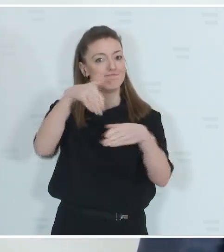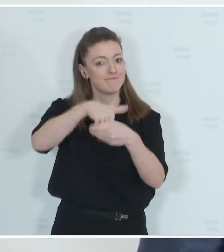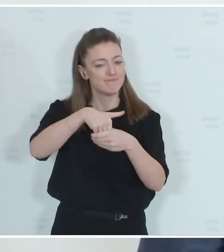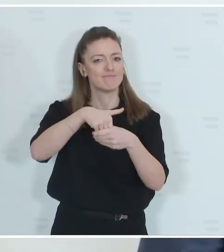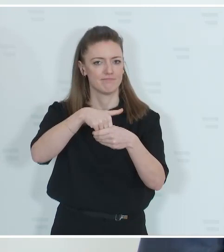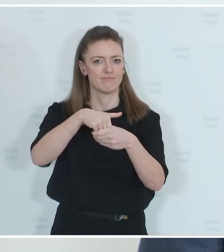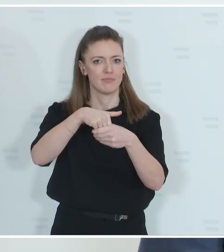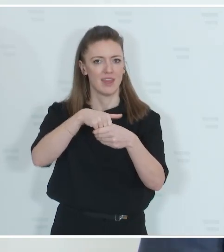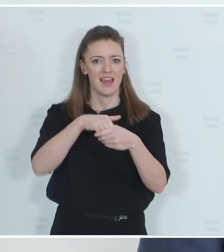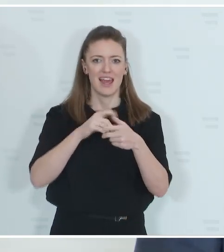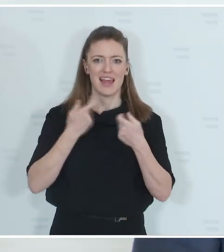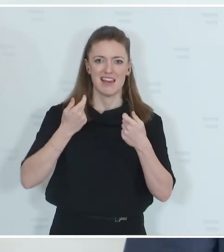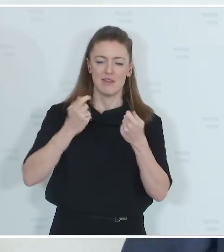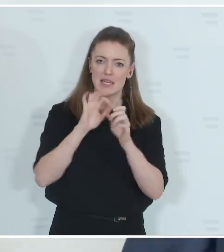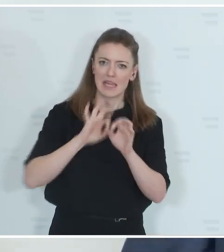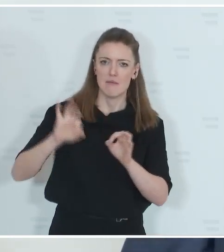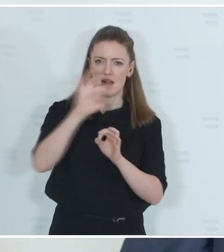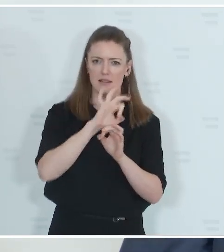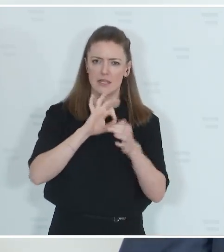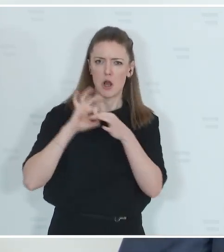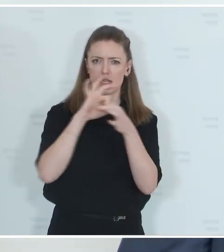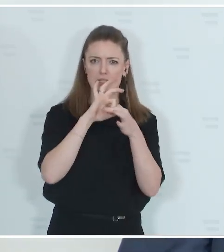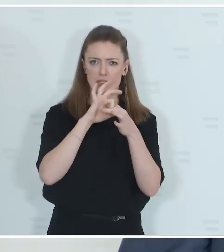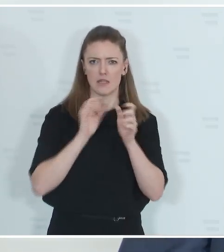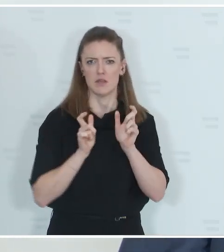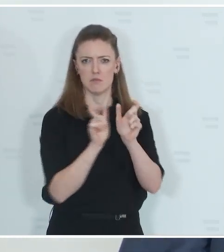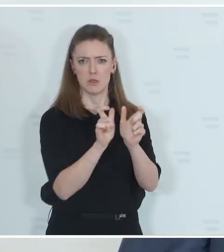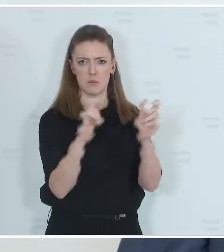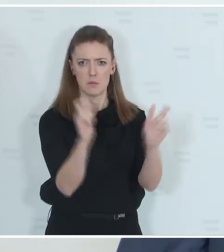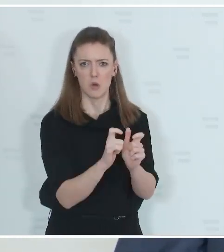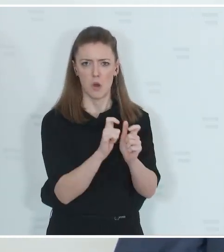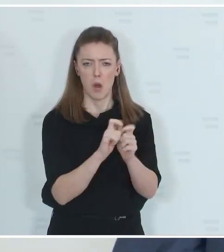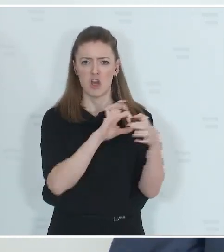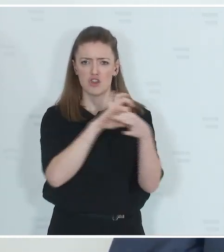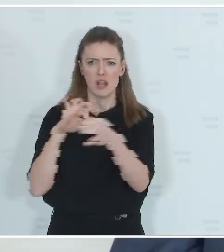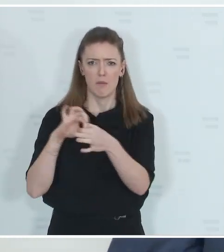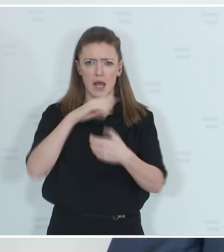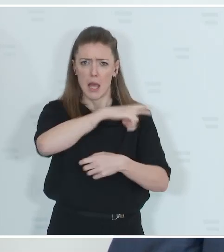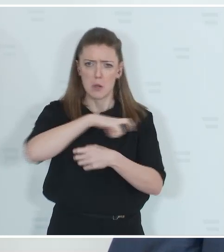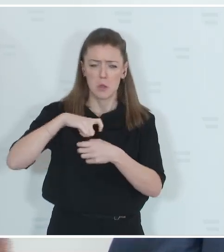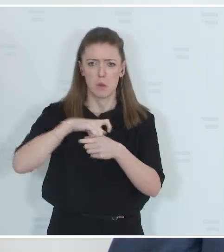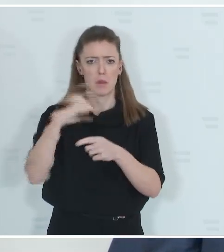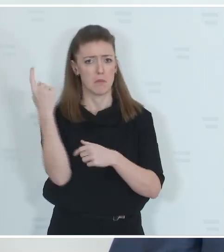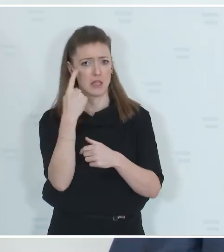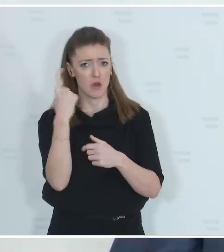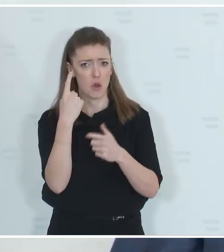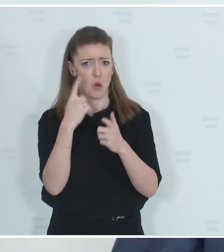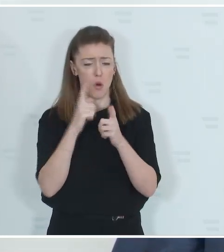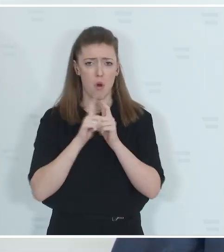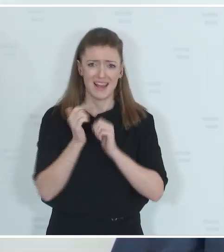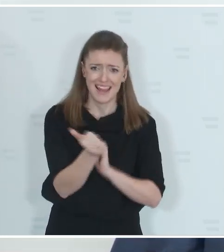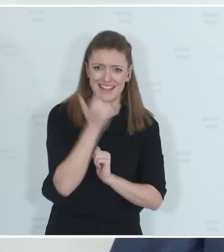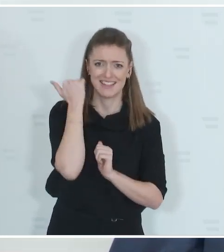organisierte Kriminalität, der Kampf gegen die organisierte Schlepperei, das sind die Bedrohungen im Extremismus und